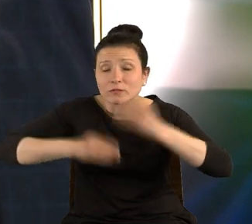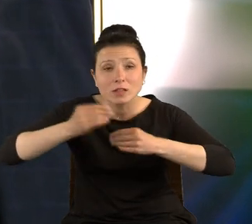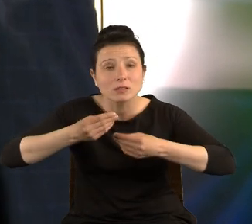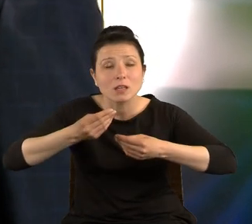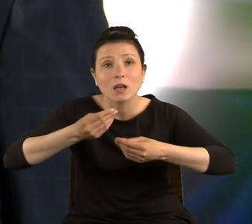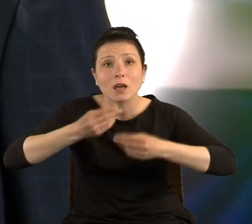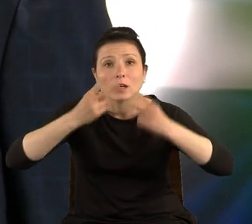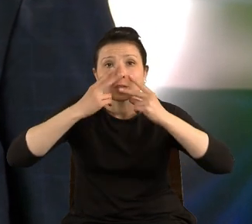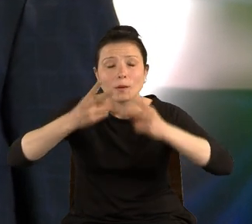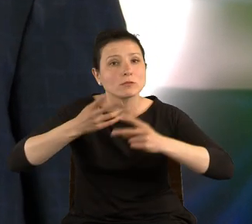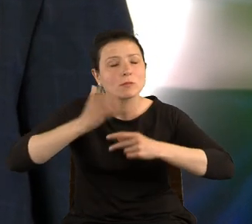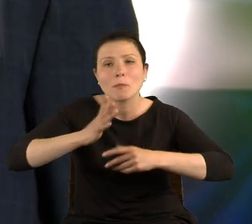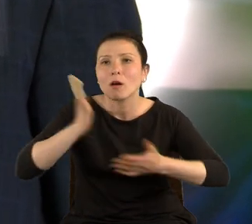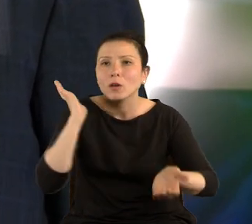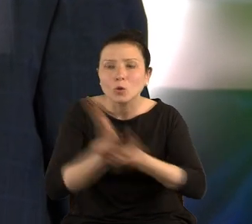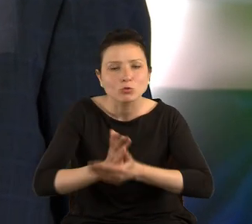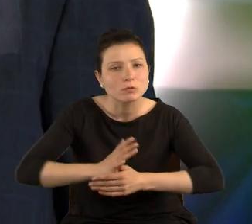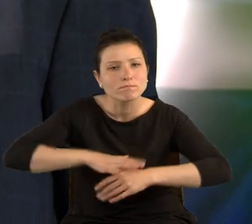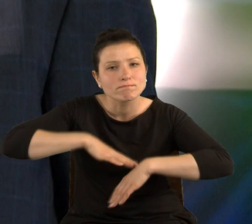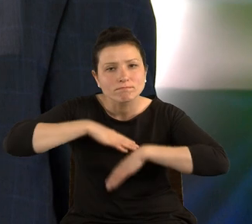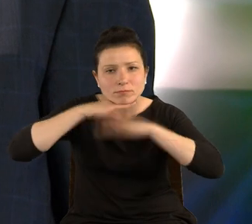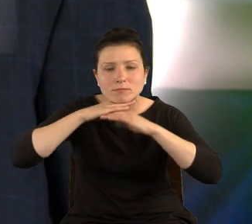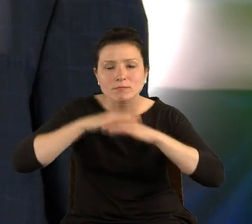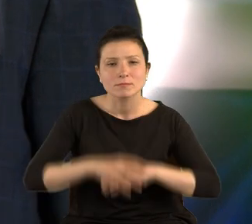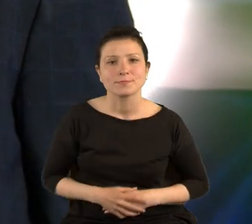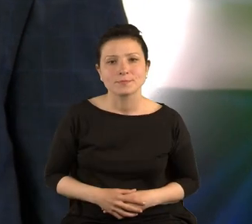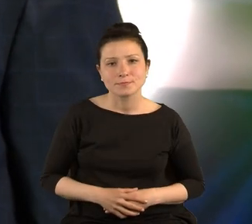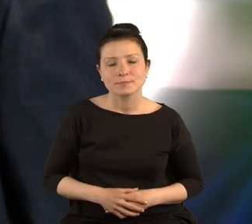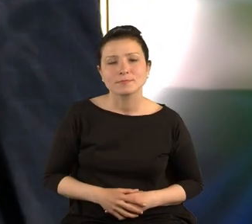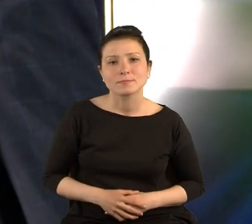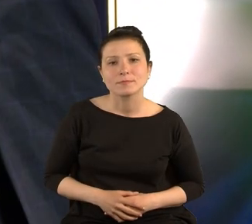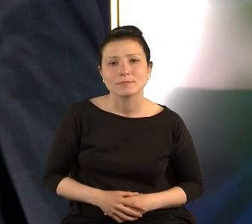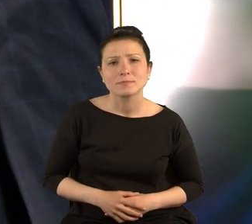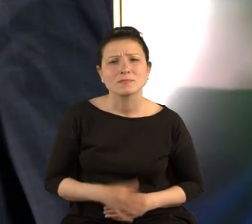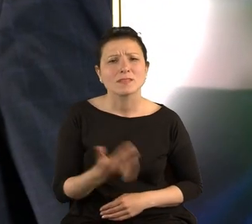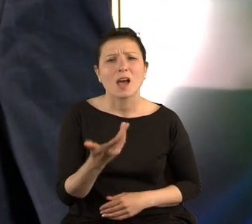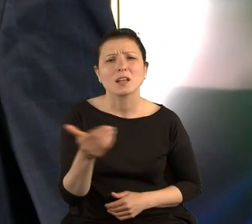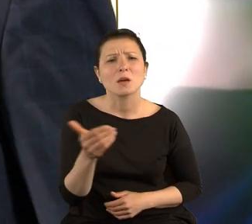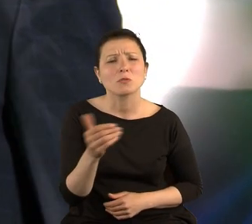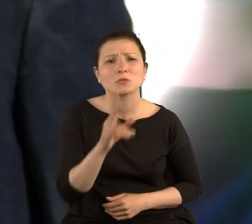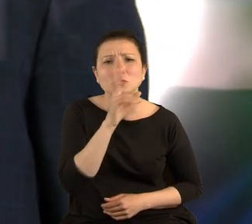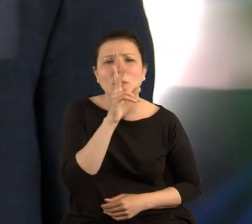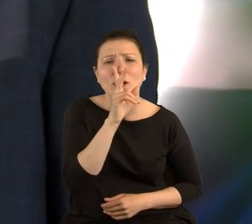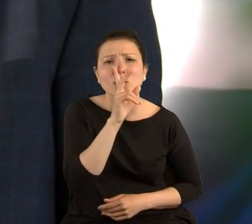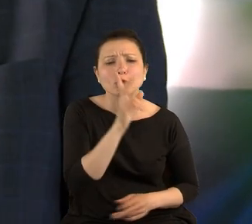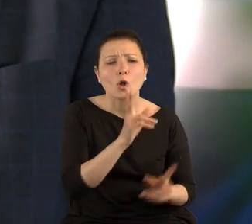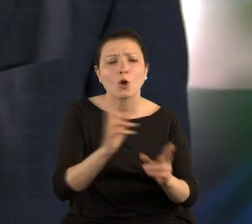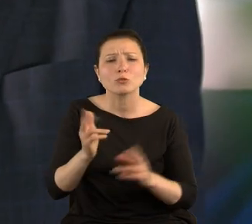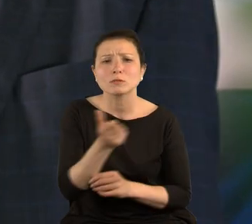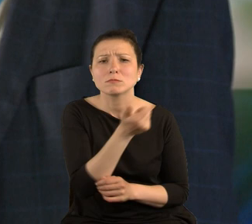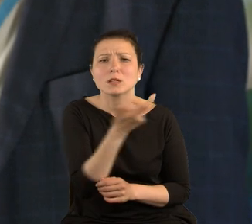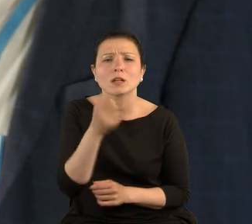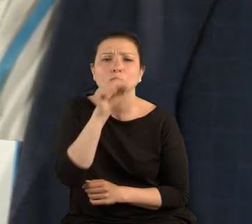nażarły? A ile jesteście w stanie zobaczyć odcinków ulubionego